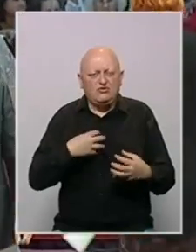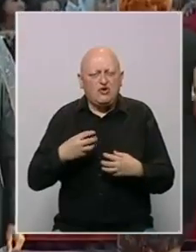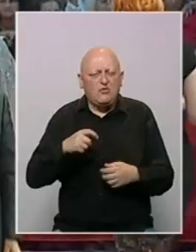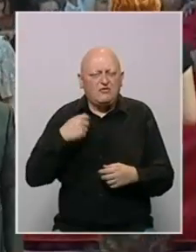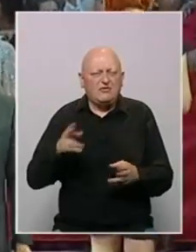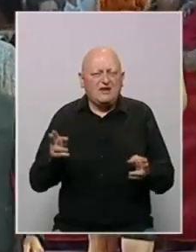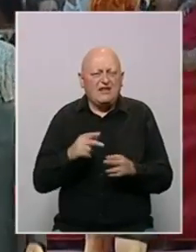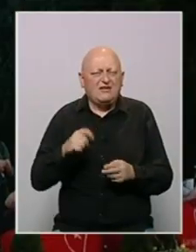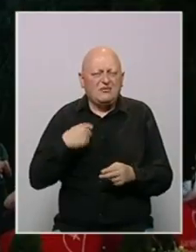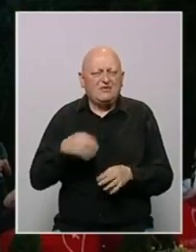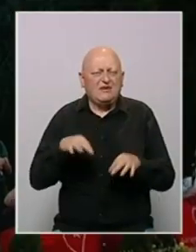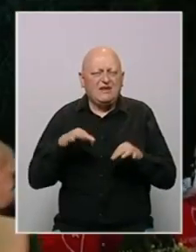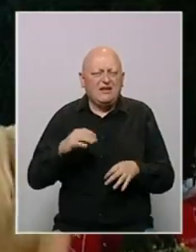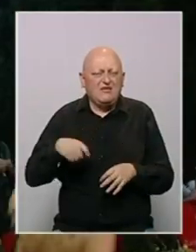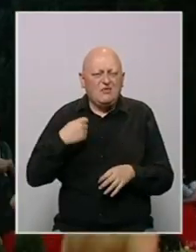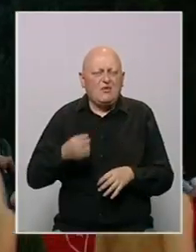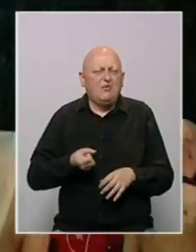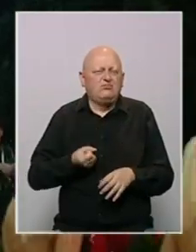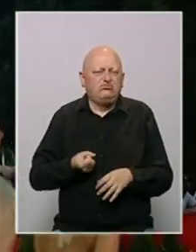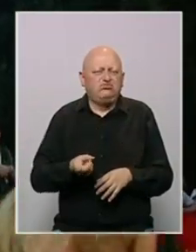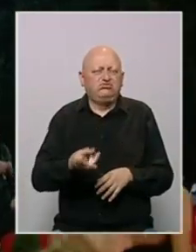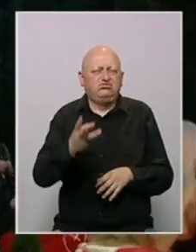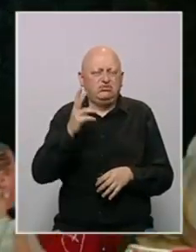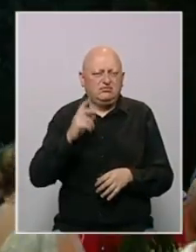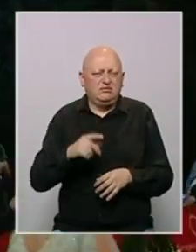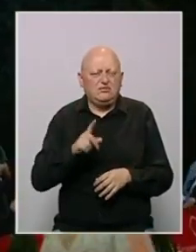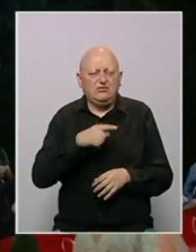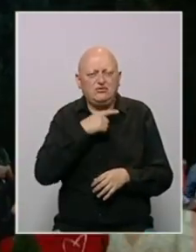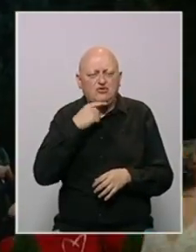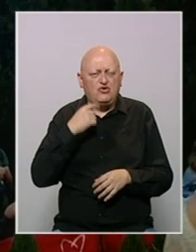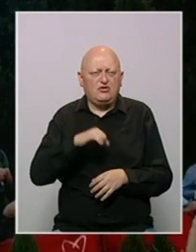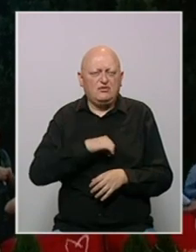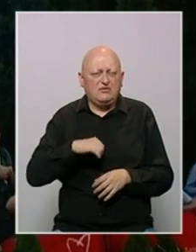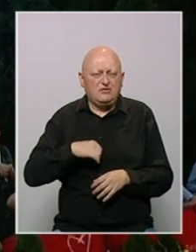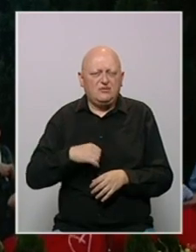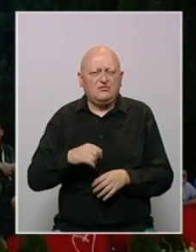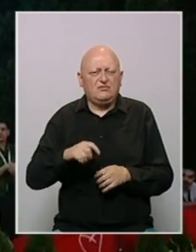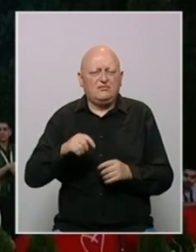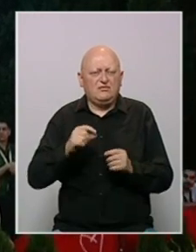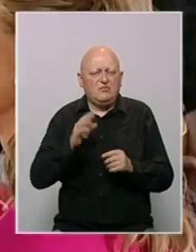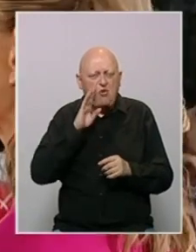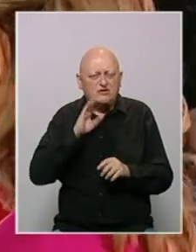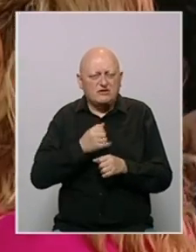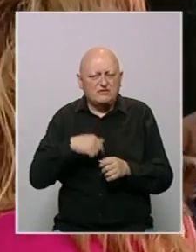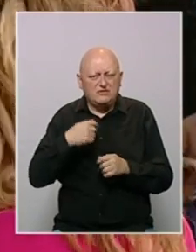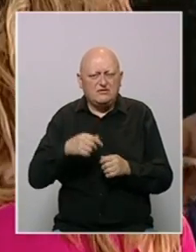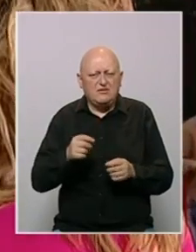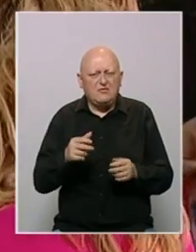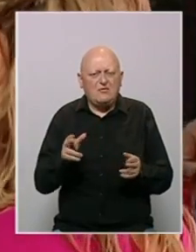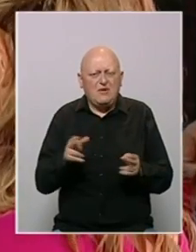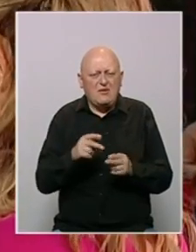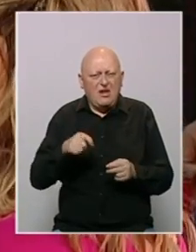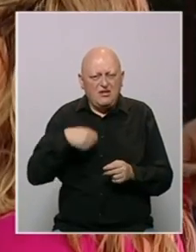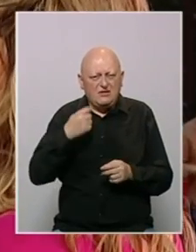filmovi, kratki, igrani filmovi, dakle mnoštvo. Tu je dosta zanimljivog za BH kinematografije. Malo je manje